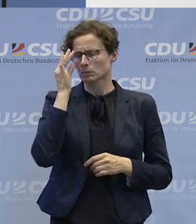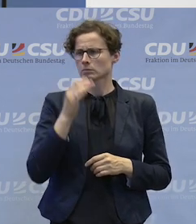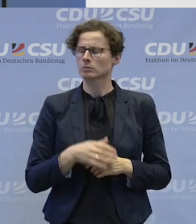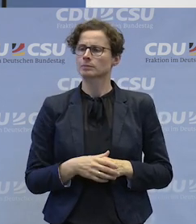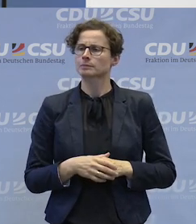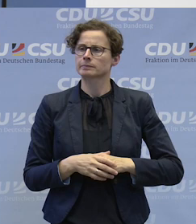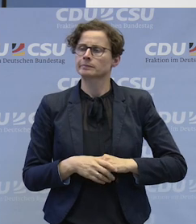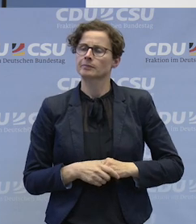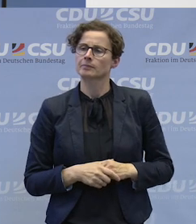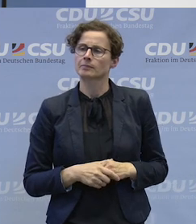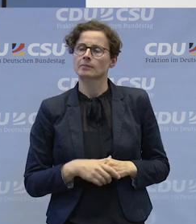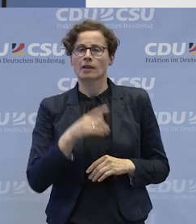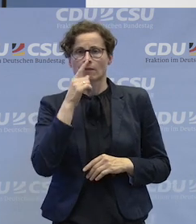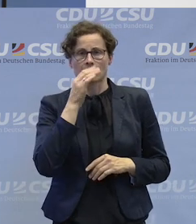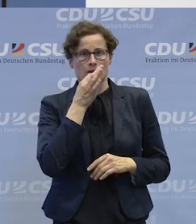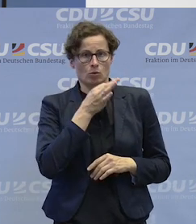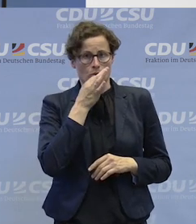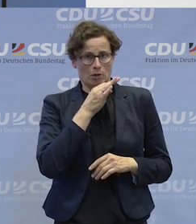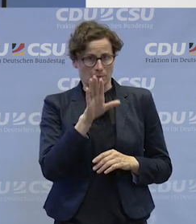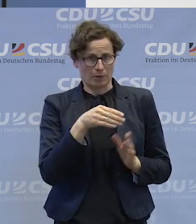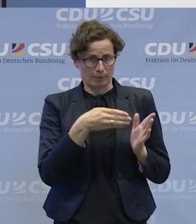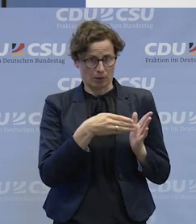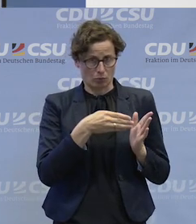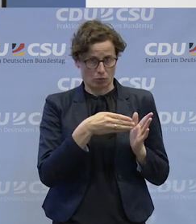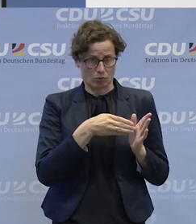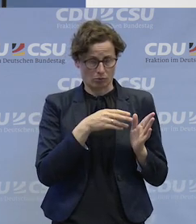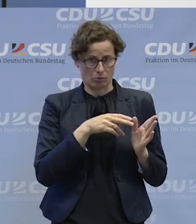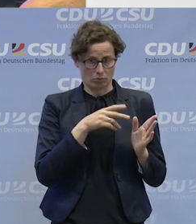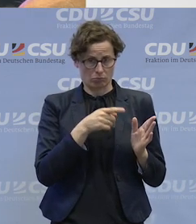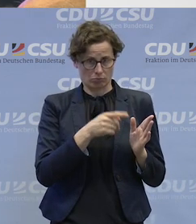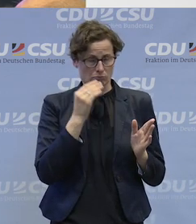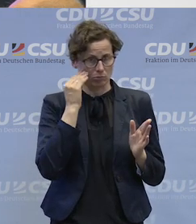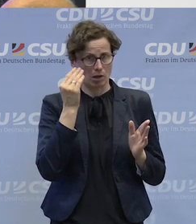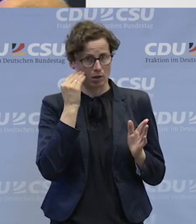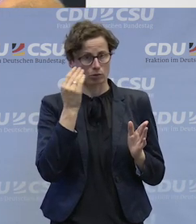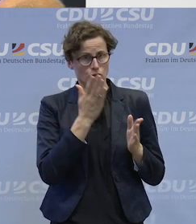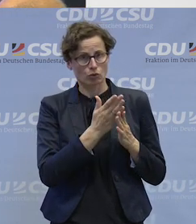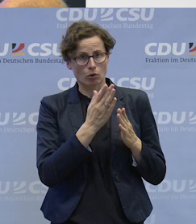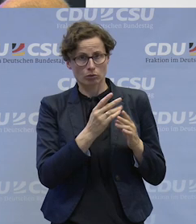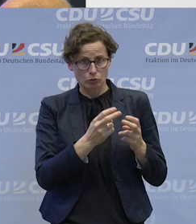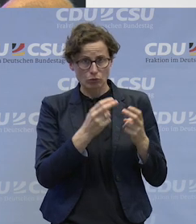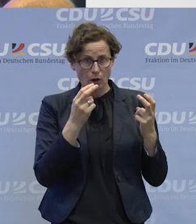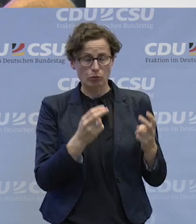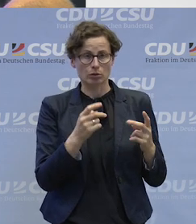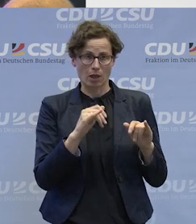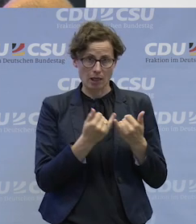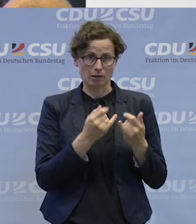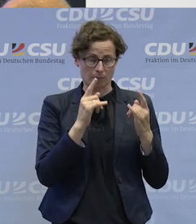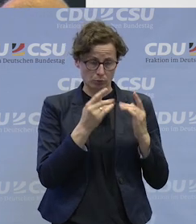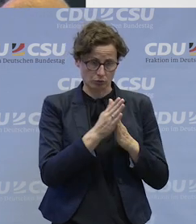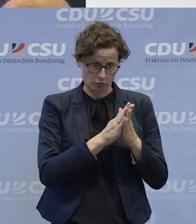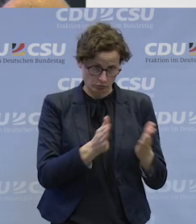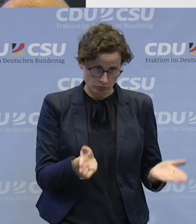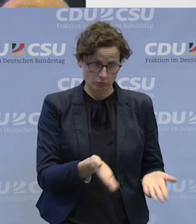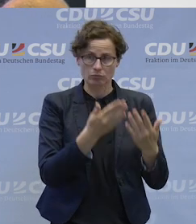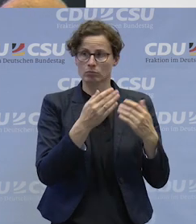wenn die Jugendlichen die Behinderten lernen. Das heißt doch, dass die schon angespannt werden durch ihre Eltern, dass die